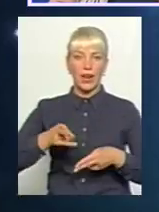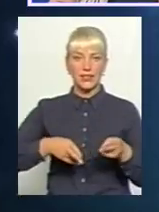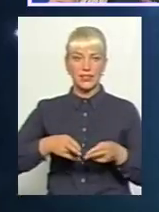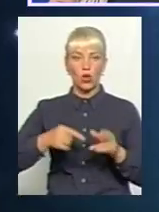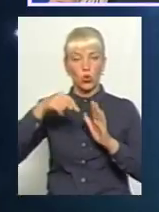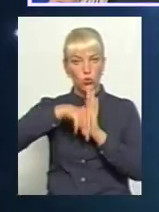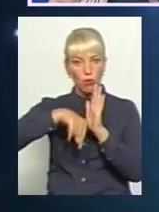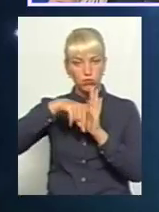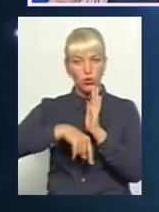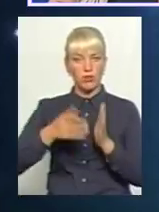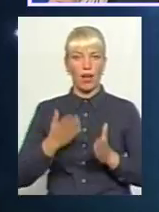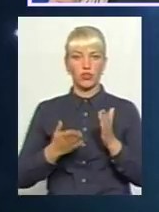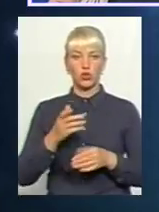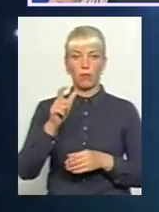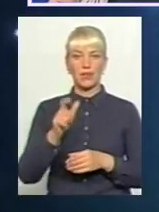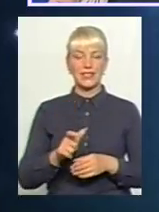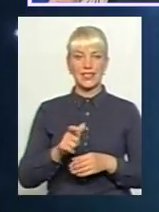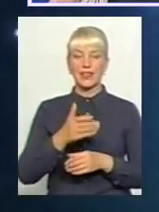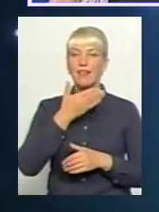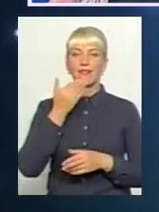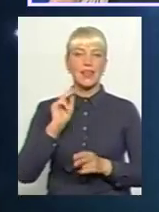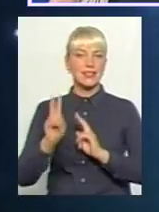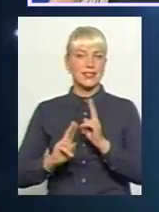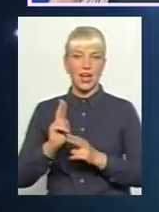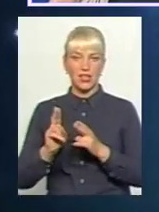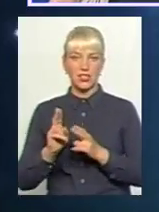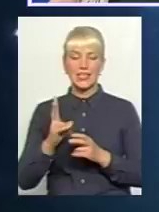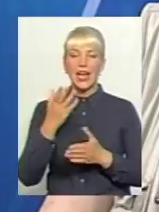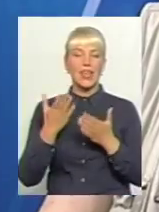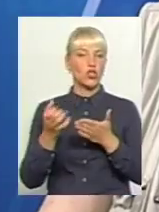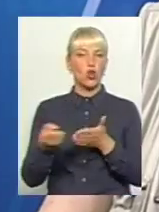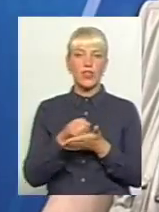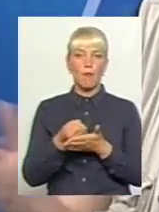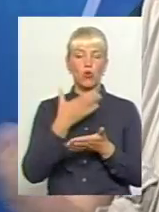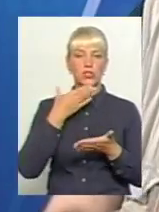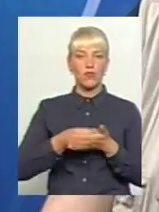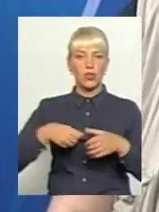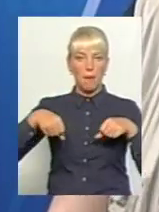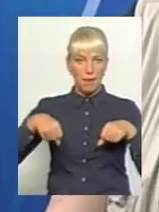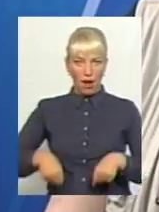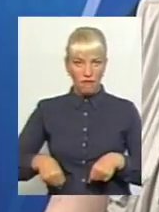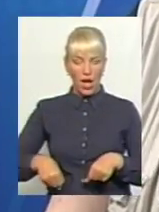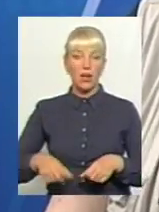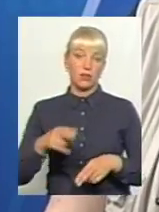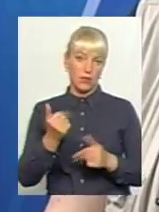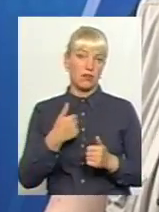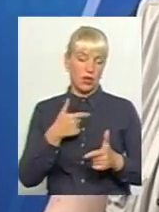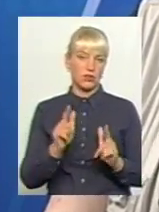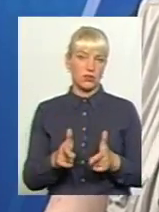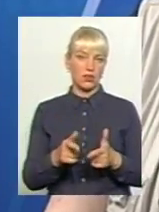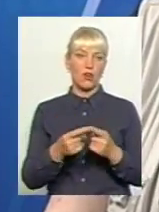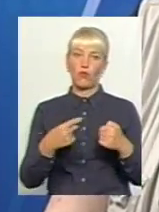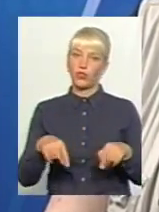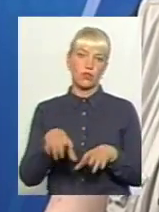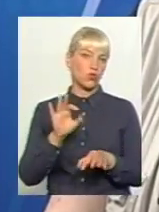Тобто, якщо пацієнт не скалжиться, якщо пацієнт не боється свої плава, я згідний, тоді в відділенні